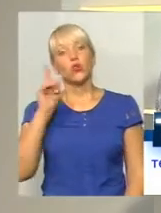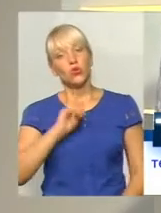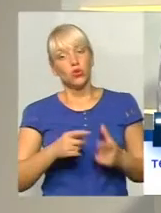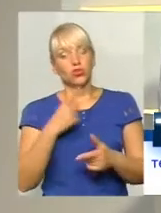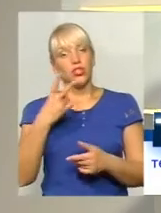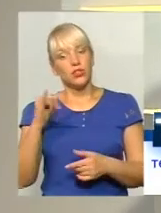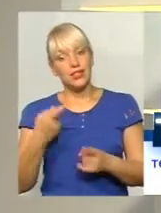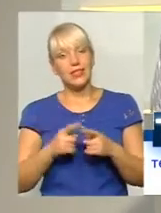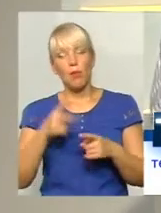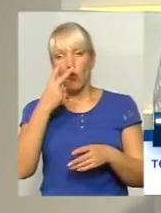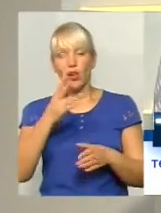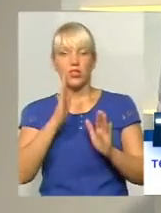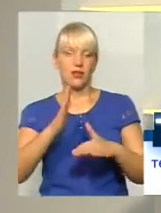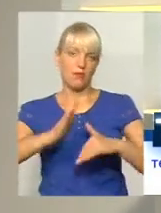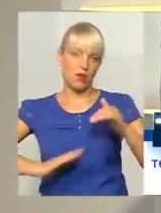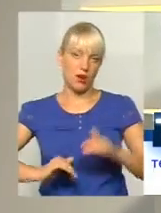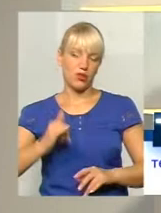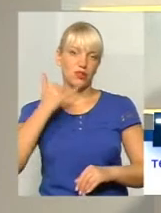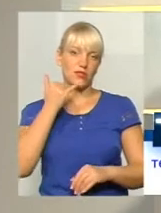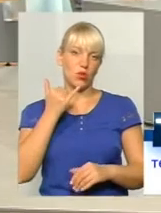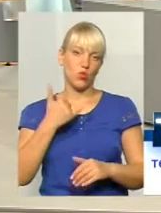дзвіночок, якщо ще є людина на лінії. Доброго вечора.